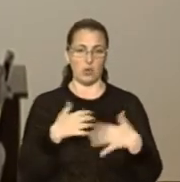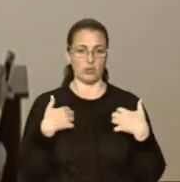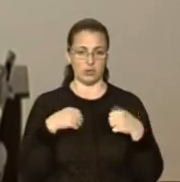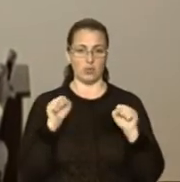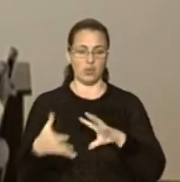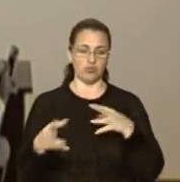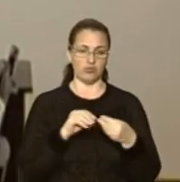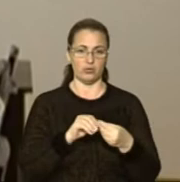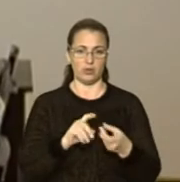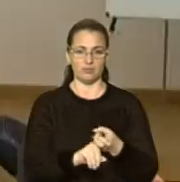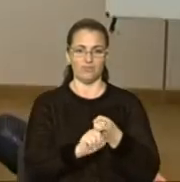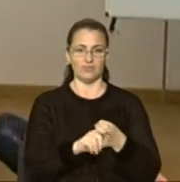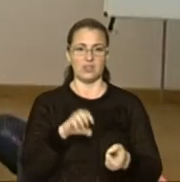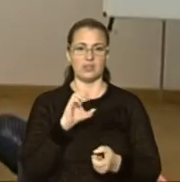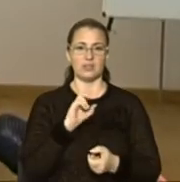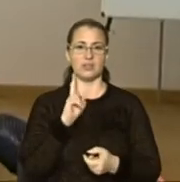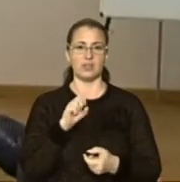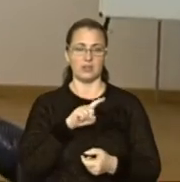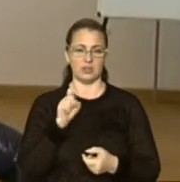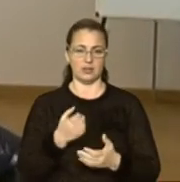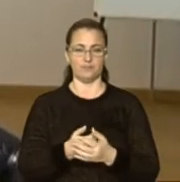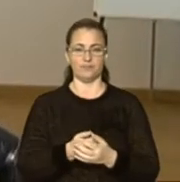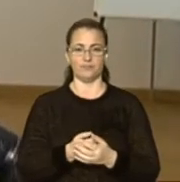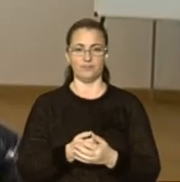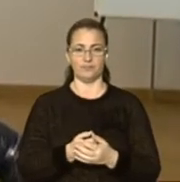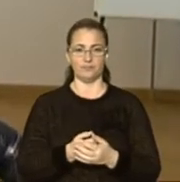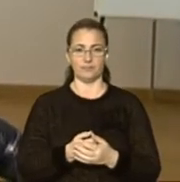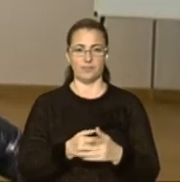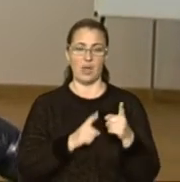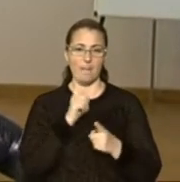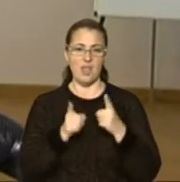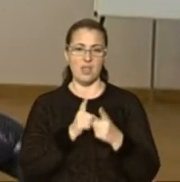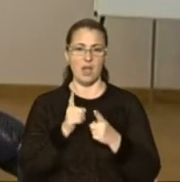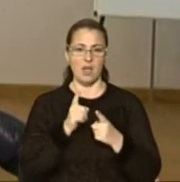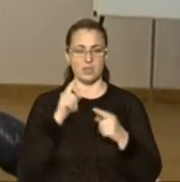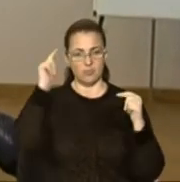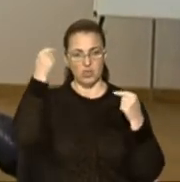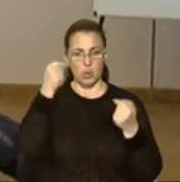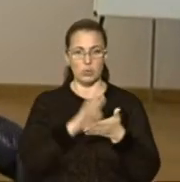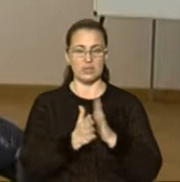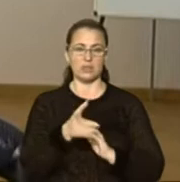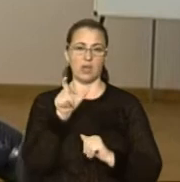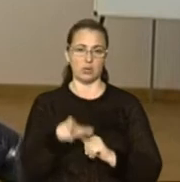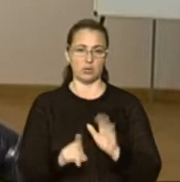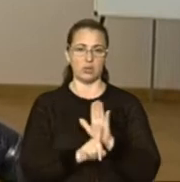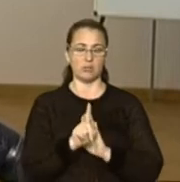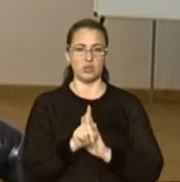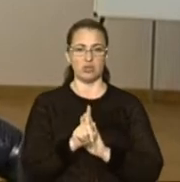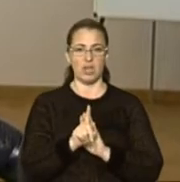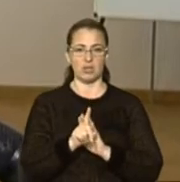призвести до зараження сказом. Це є зміна психологічного навіть стану людини, тобто починається